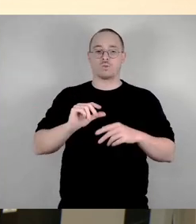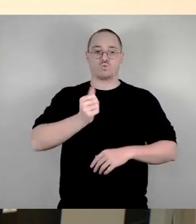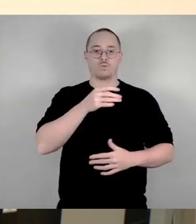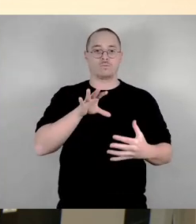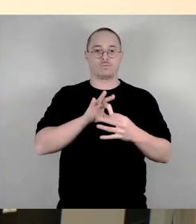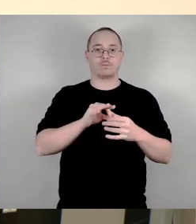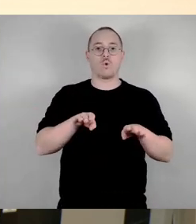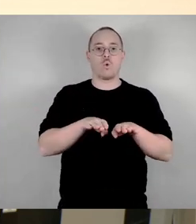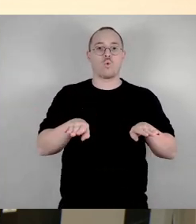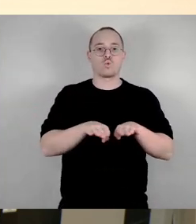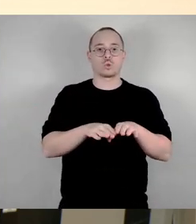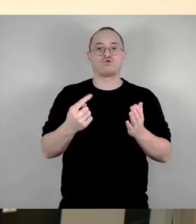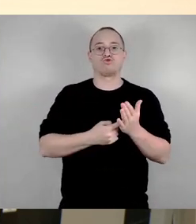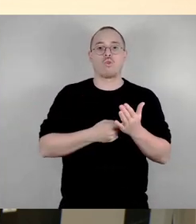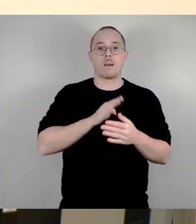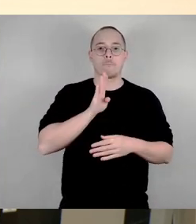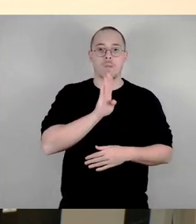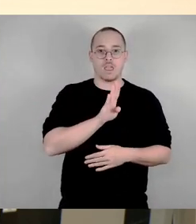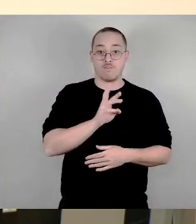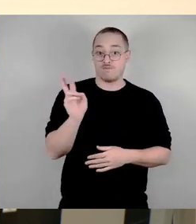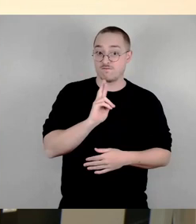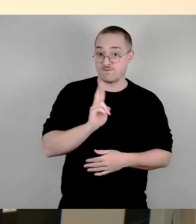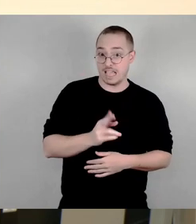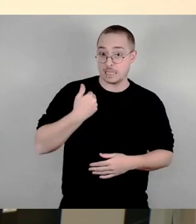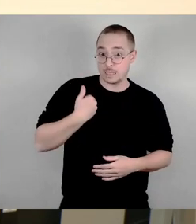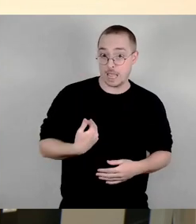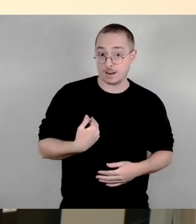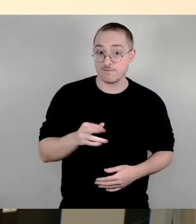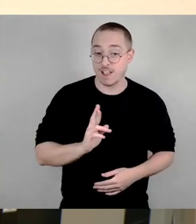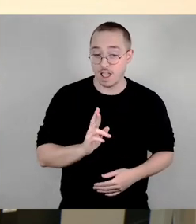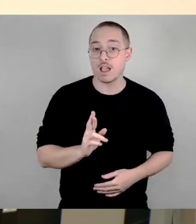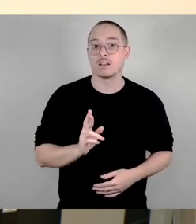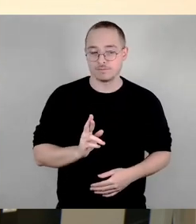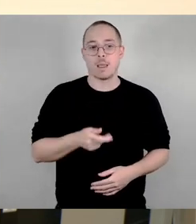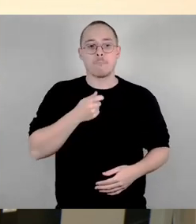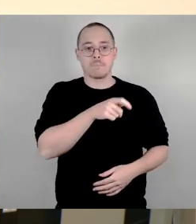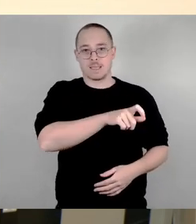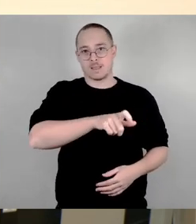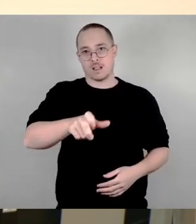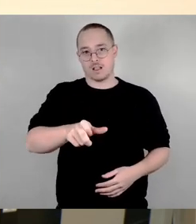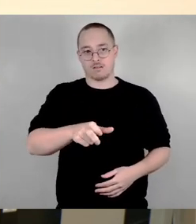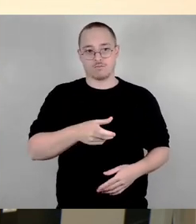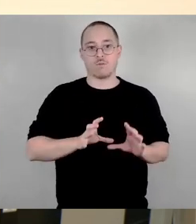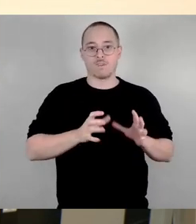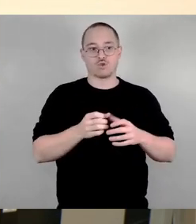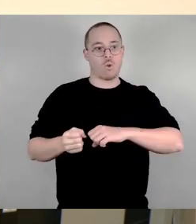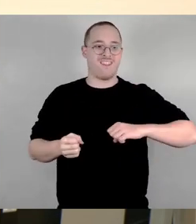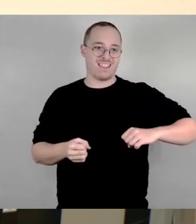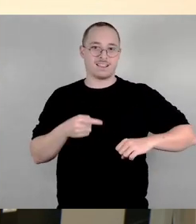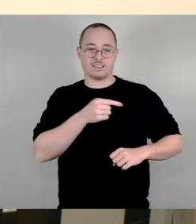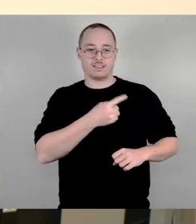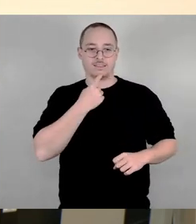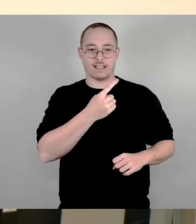Mieterinnen und Mietern getragen und die Linke hat auch in ihrem Programm stehen, dass sie alles vermeiden wird, um